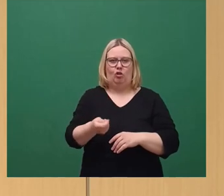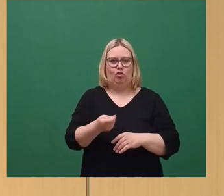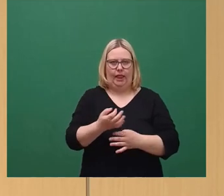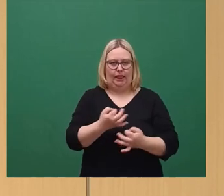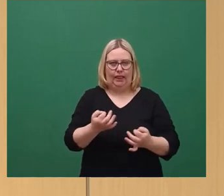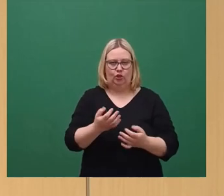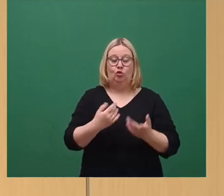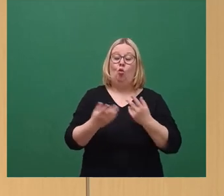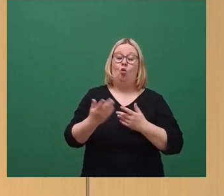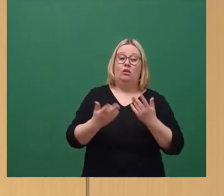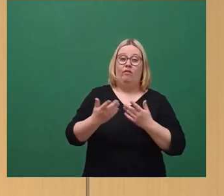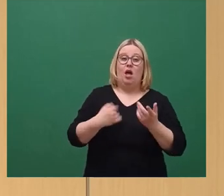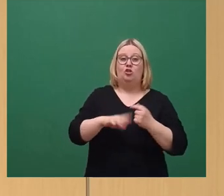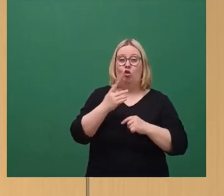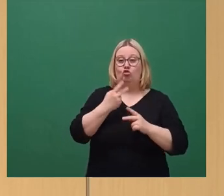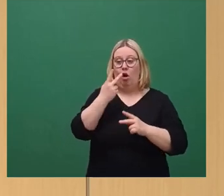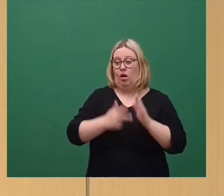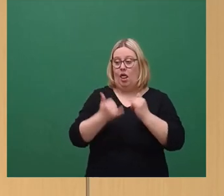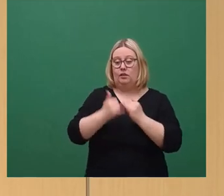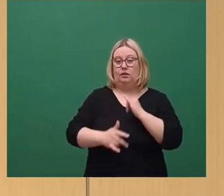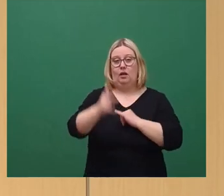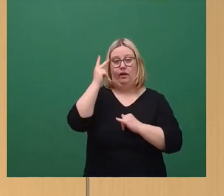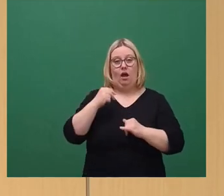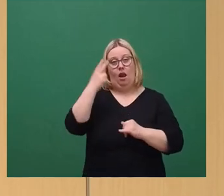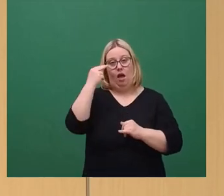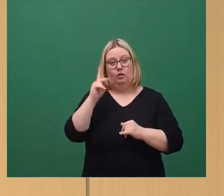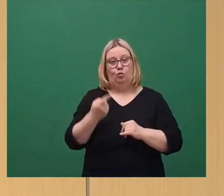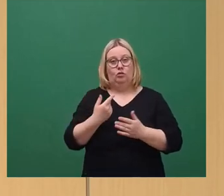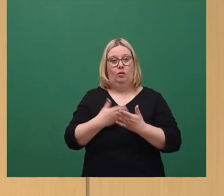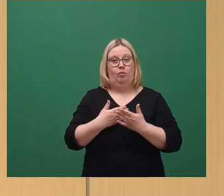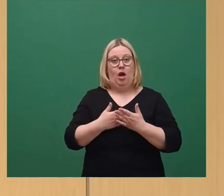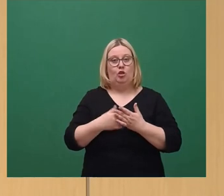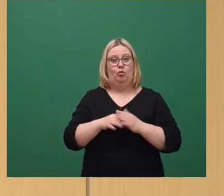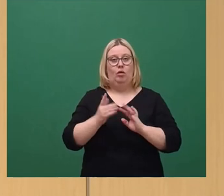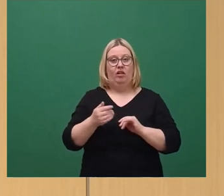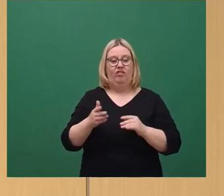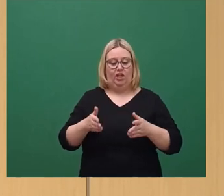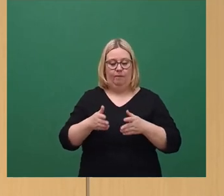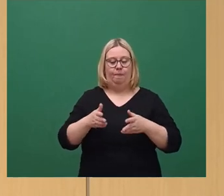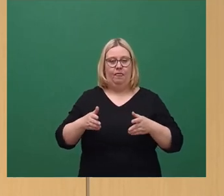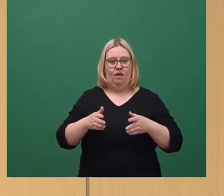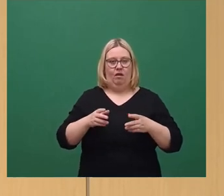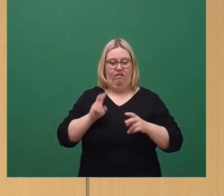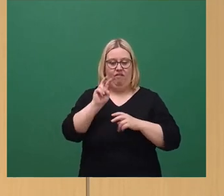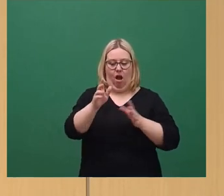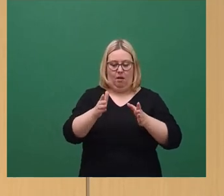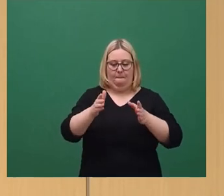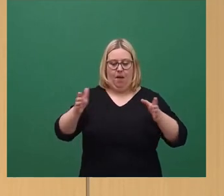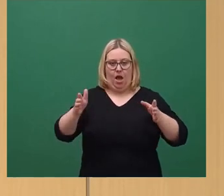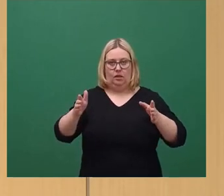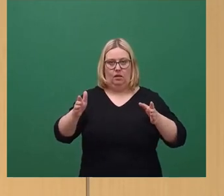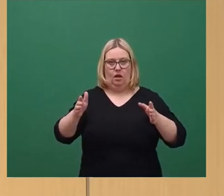aus Kostentreibern der vergangenen Jahre lernen, wie zum Beispiel der Anschaffung von breiteren Wagen, die dann zusätzliche massive Investitionen